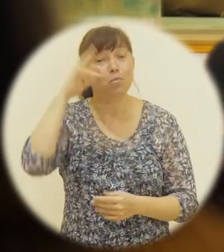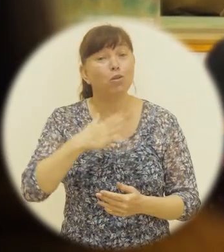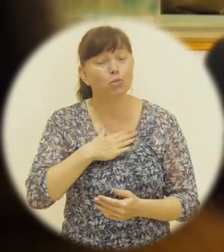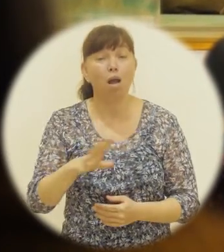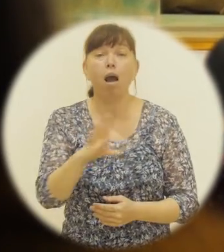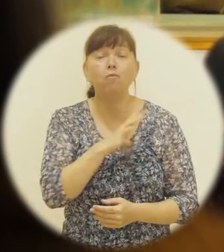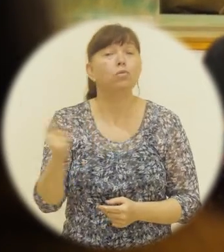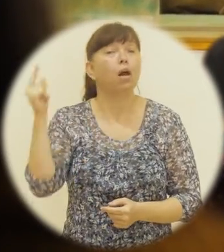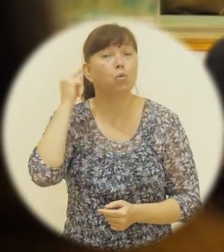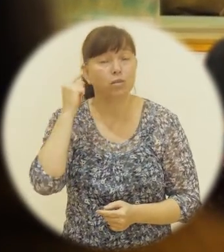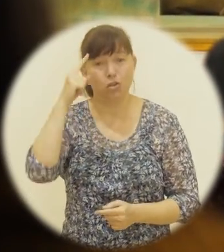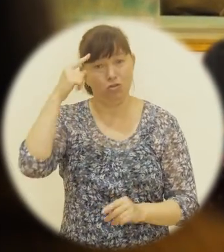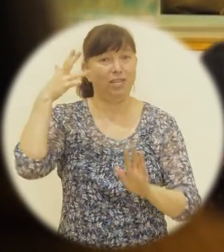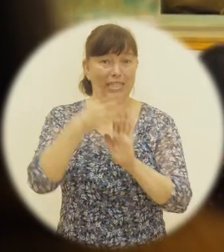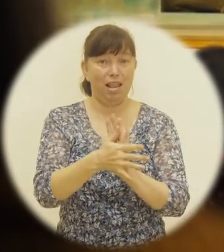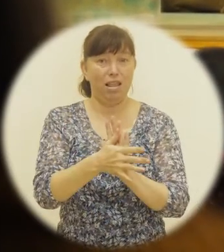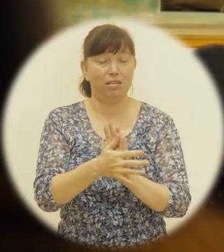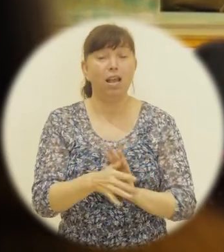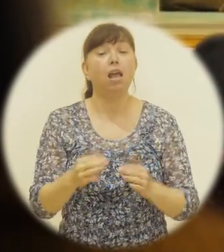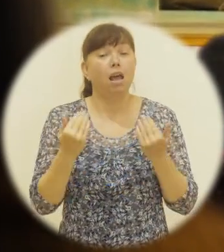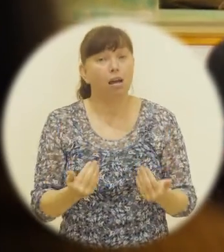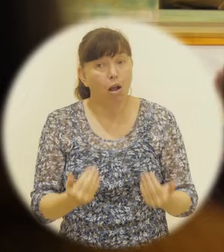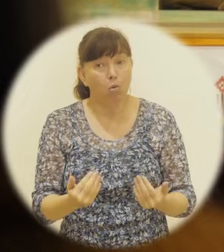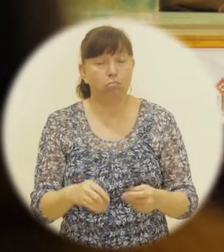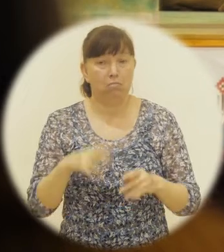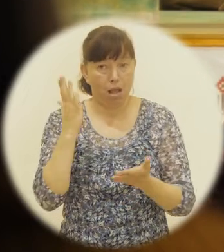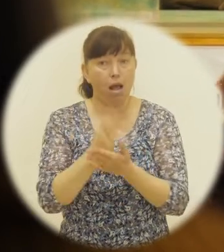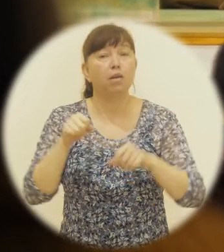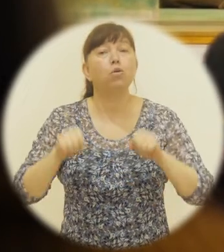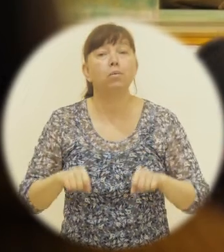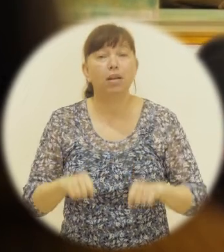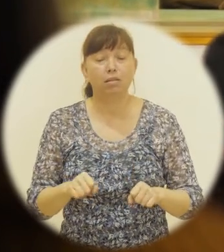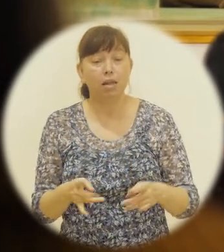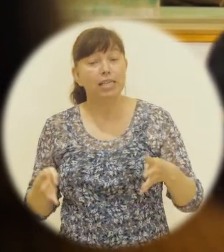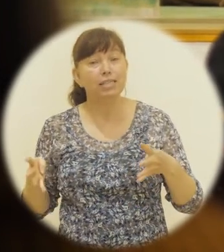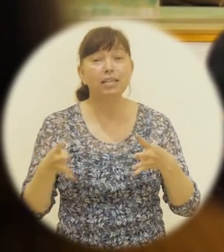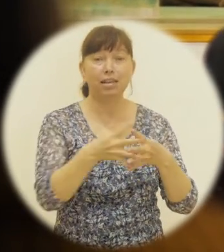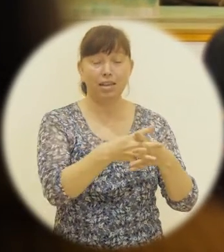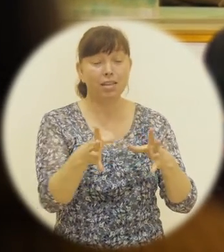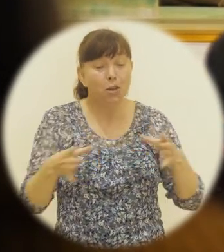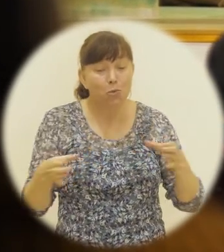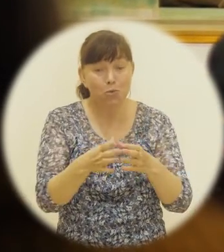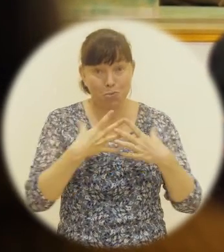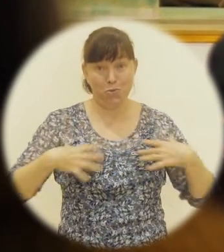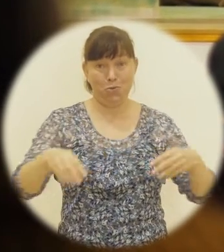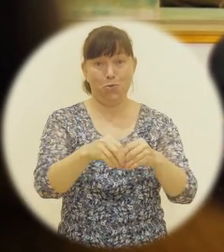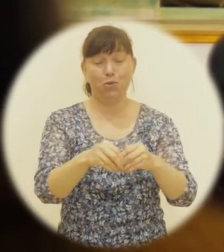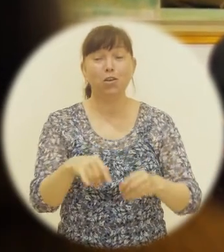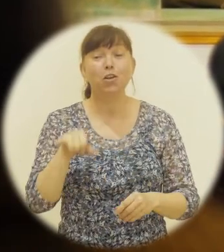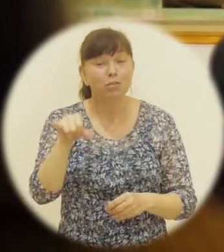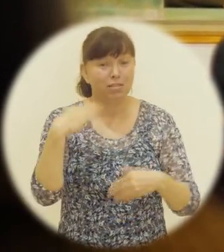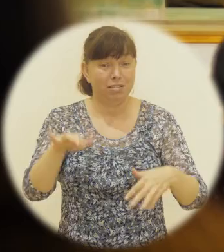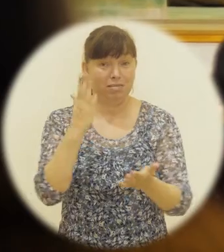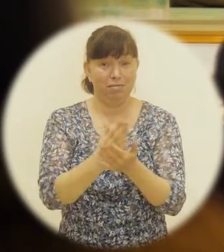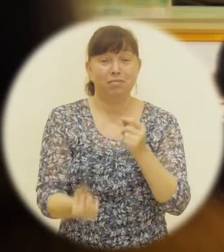nostru a fost auzit și înțeles, iar acum îi s-au dat posibilitatea să se integreze în grupul nostru și are